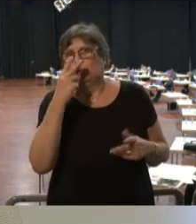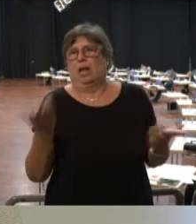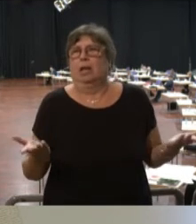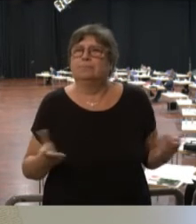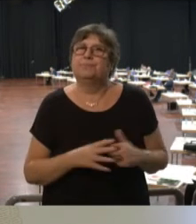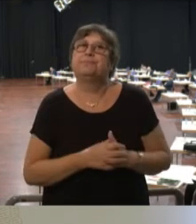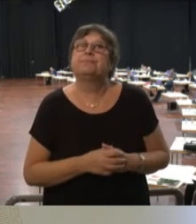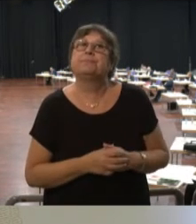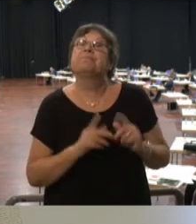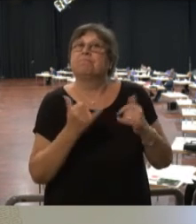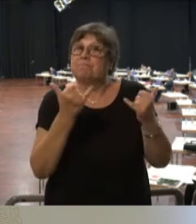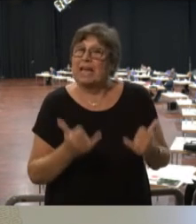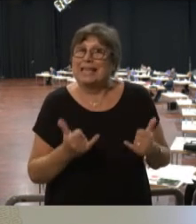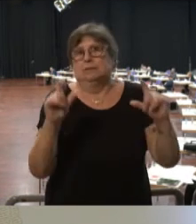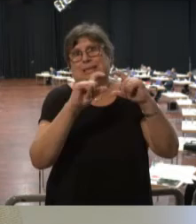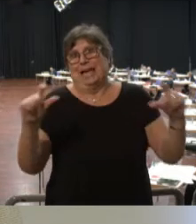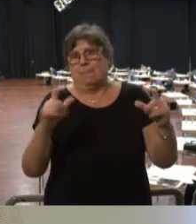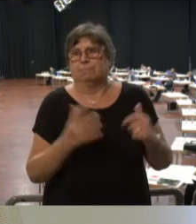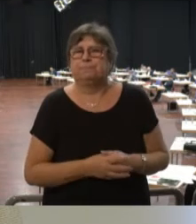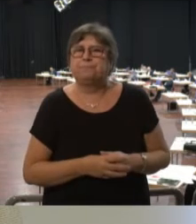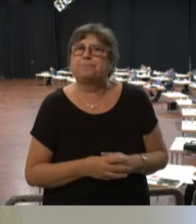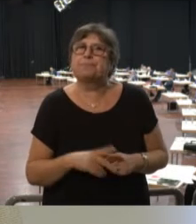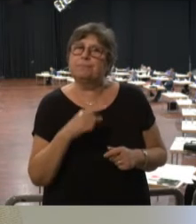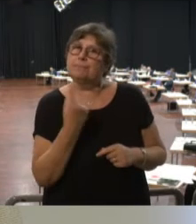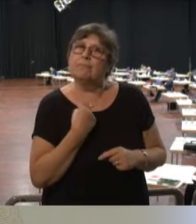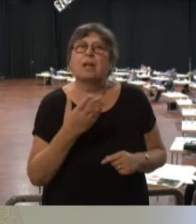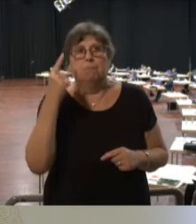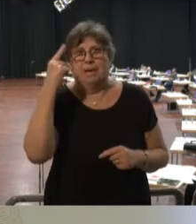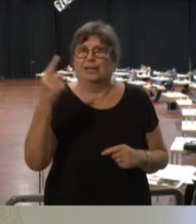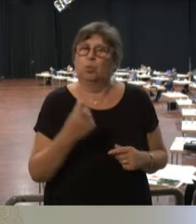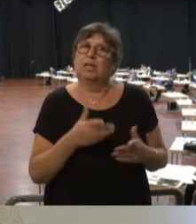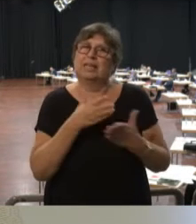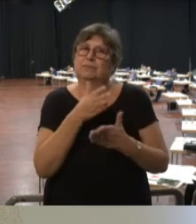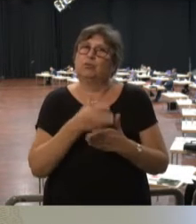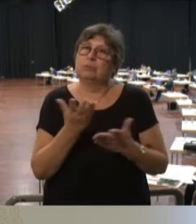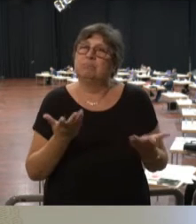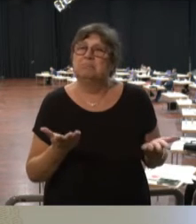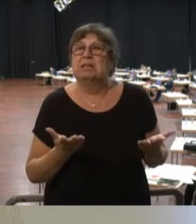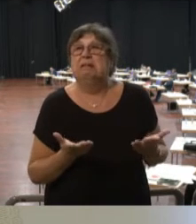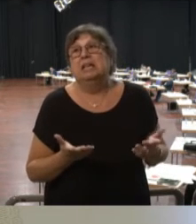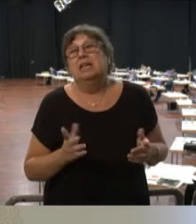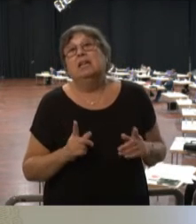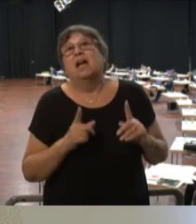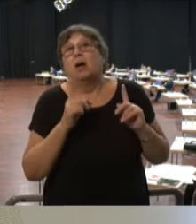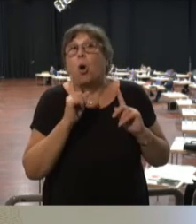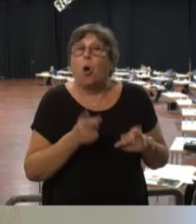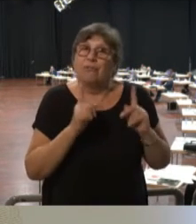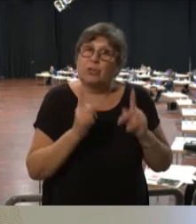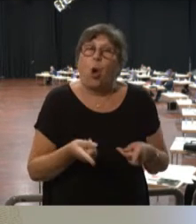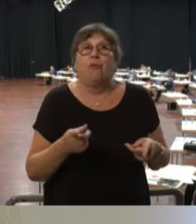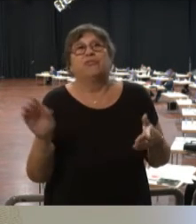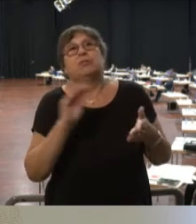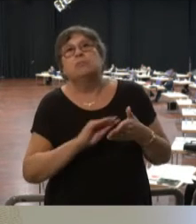jetzt zu dem Thema. Also wir sind der Ansicht, inzwischen wird oft geschrieben,